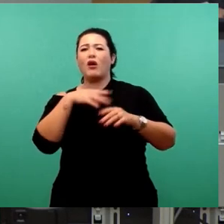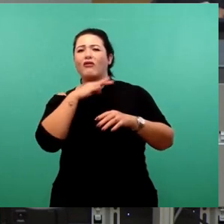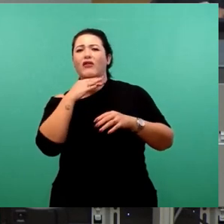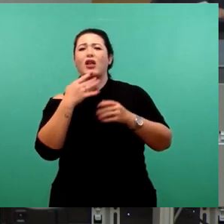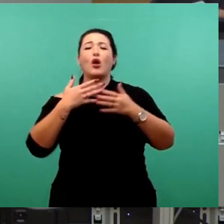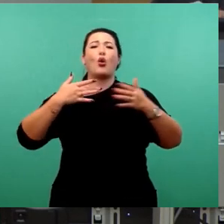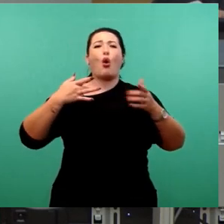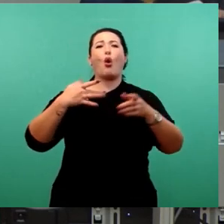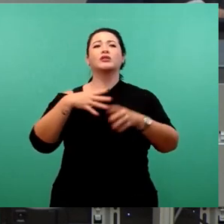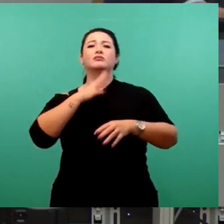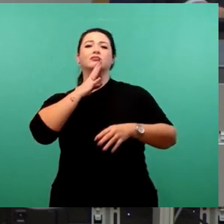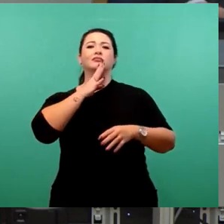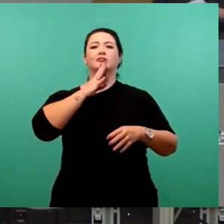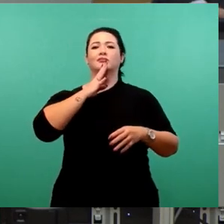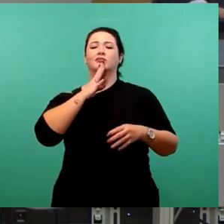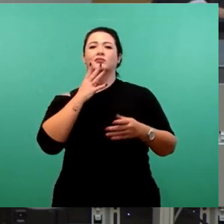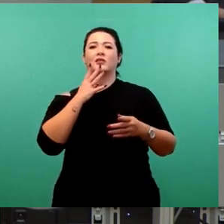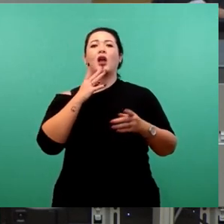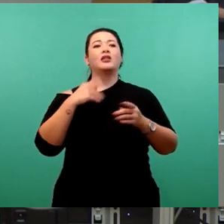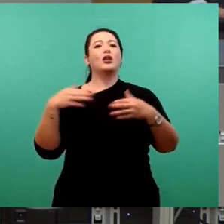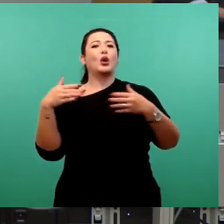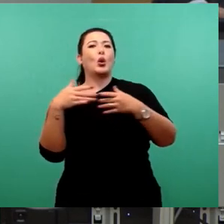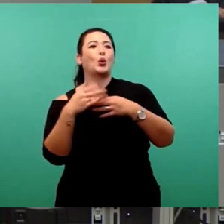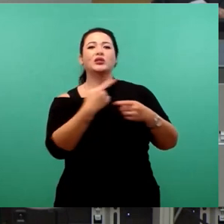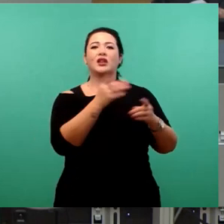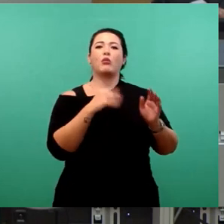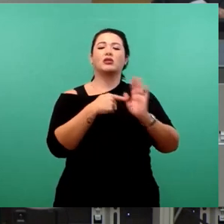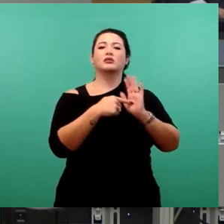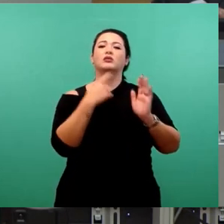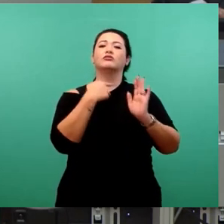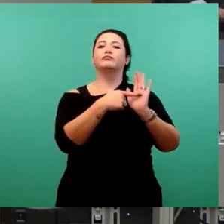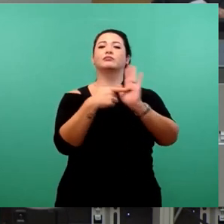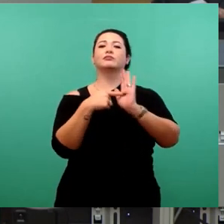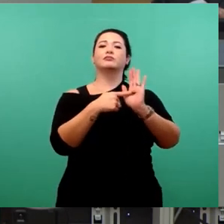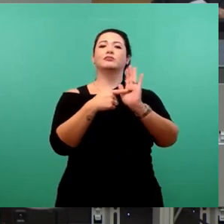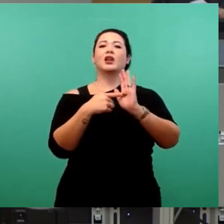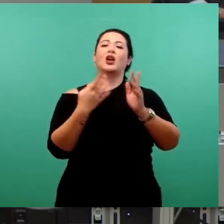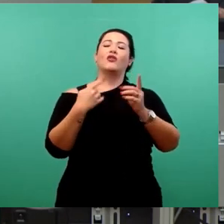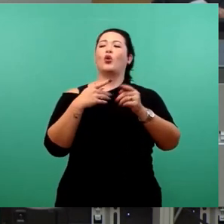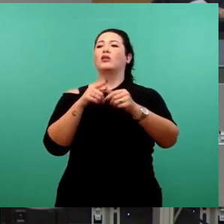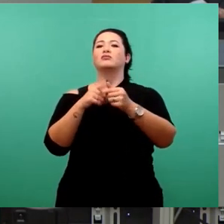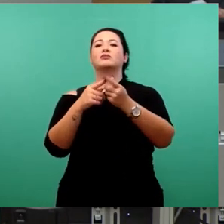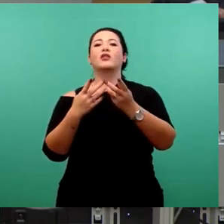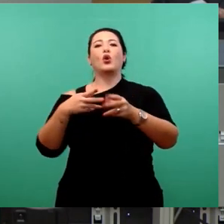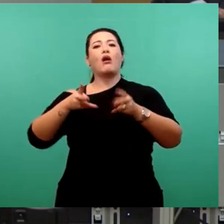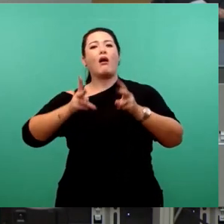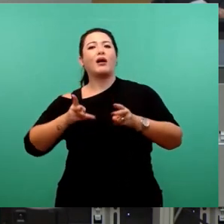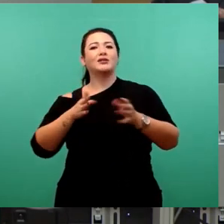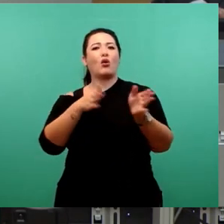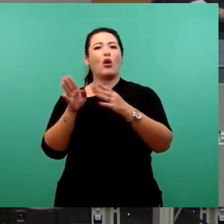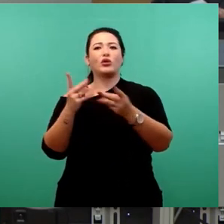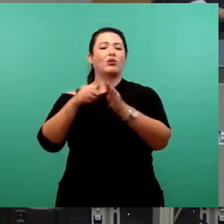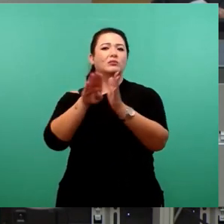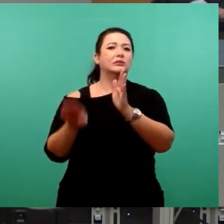Klimagerechtigkeit am Markenkern der grünen Umwelt wird quasi abgewertet zu einem Anhängsel von Recht und Ordnung. Die Koordinierung der